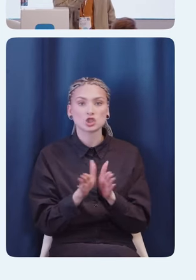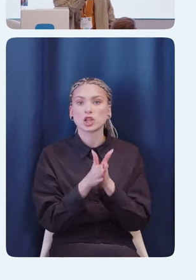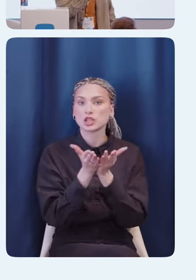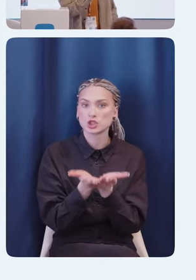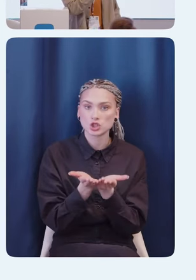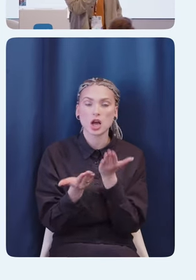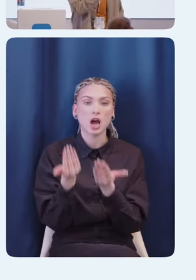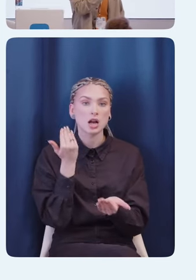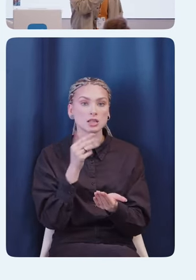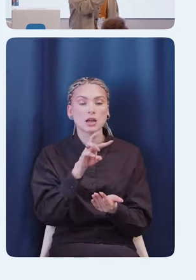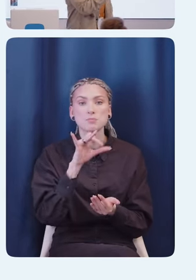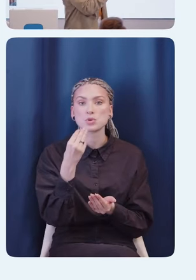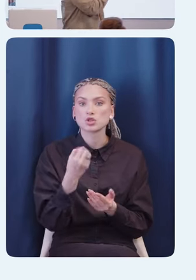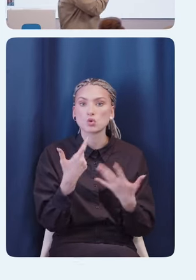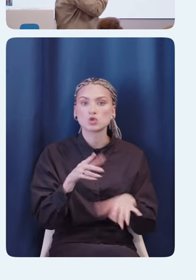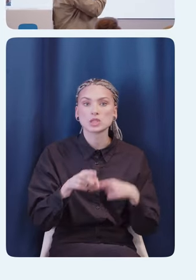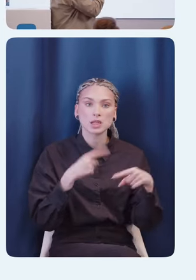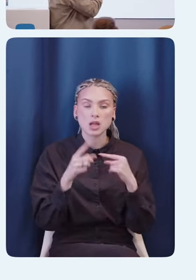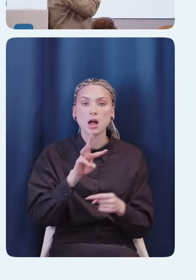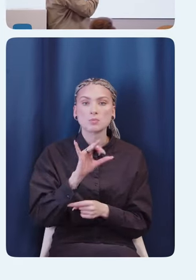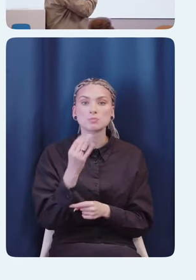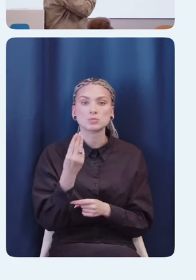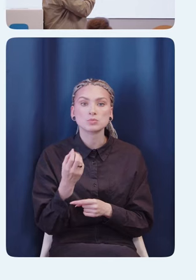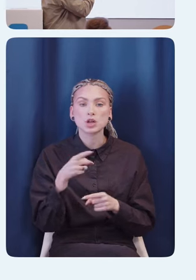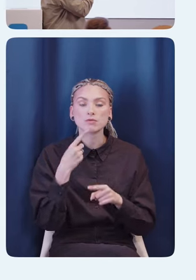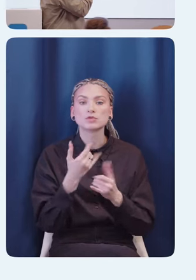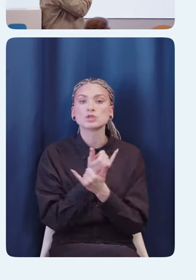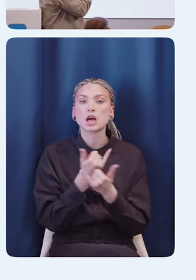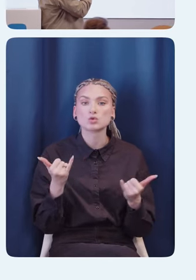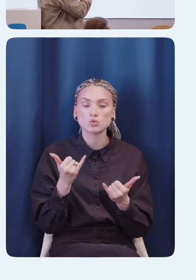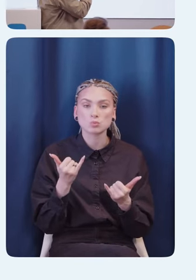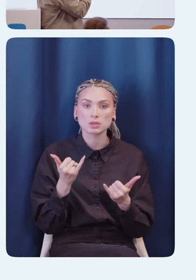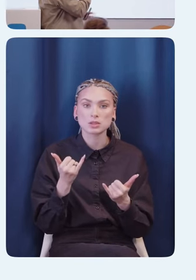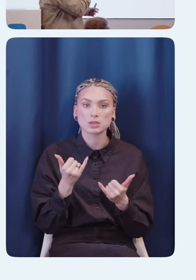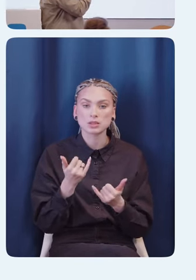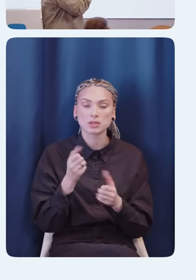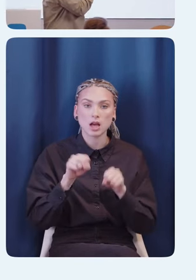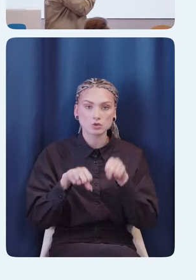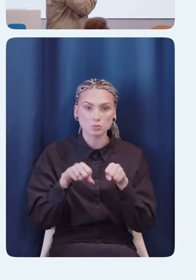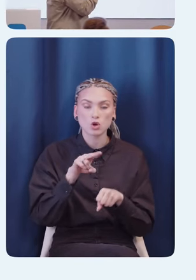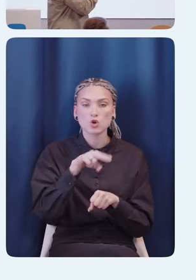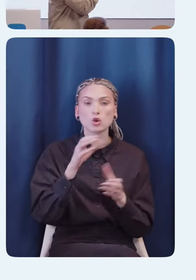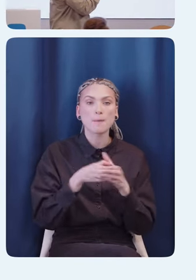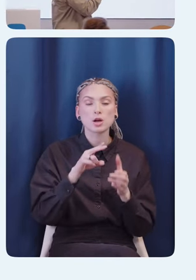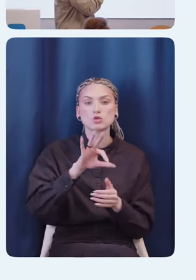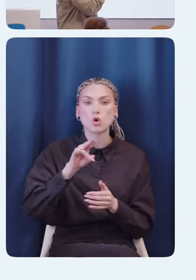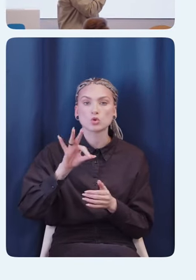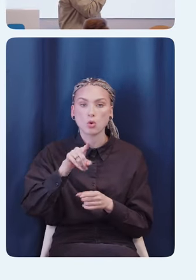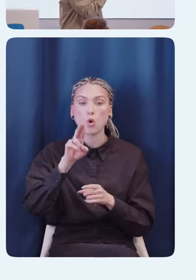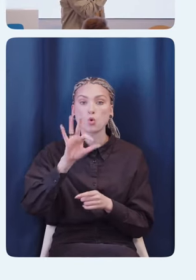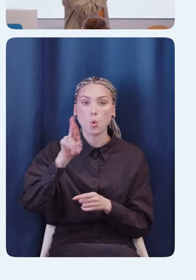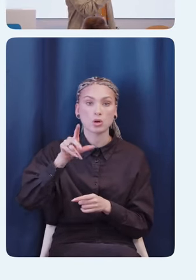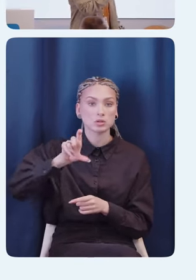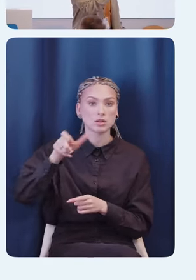которую уже ранее Миша сегодня упоминал, это книжка по доступности цифровой от команды Dodo. По QR-коду вы можете отсканировать, посмотреть.